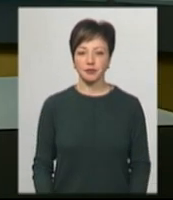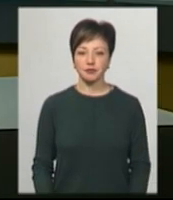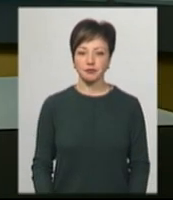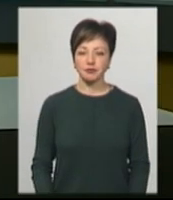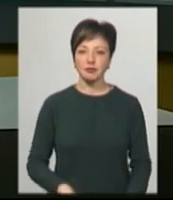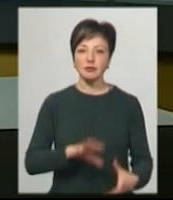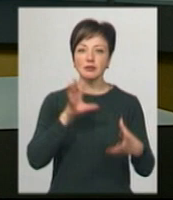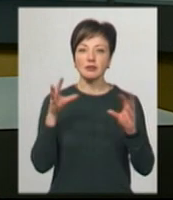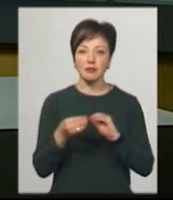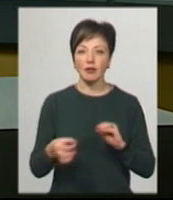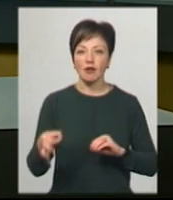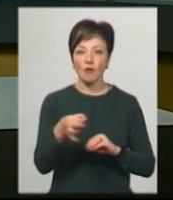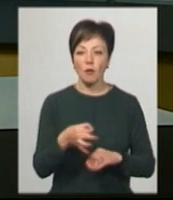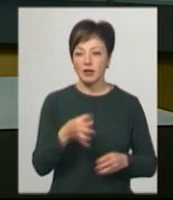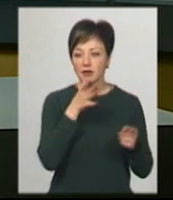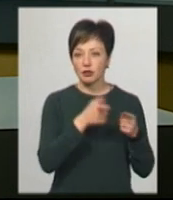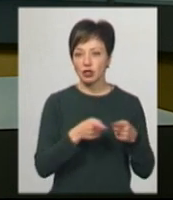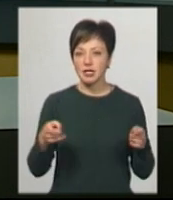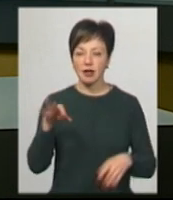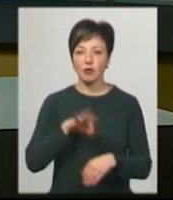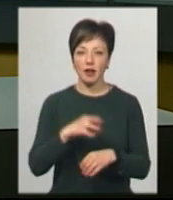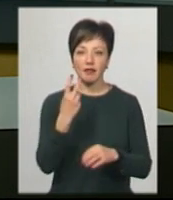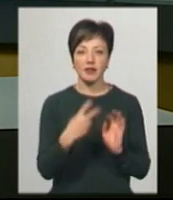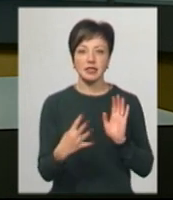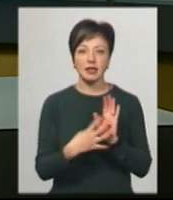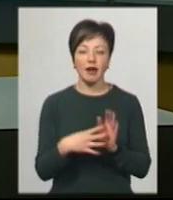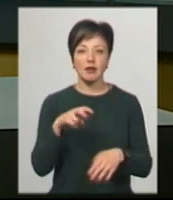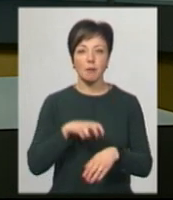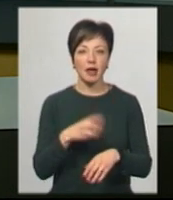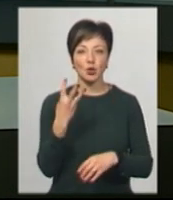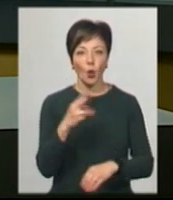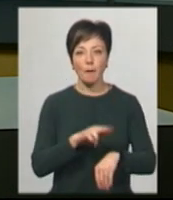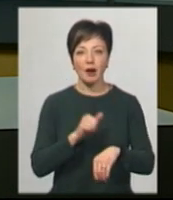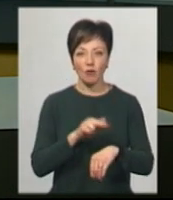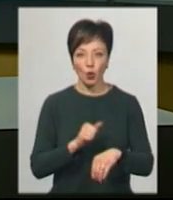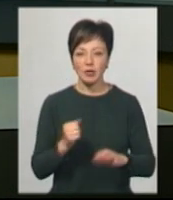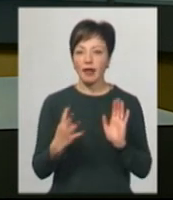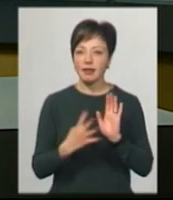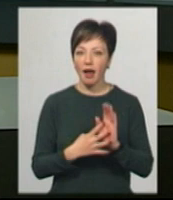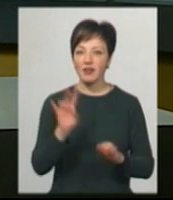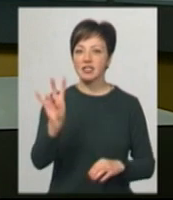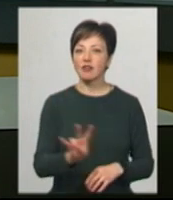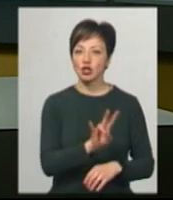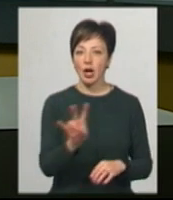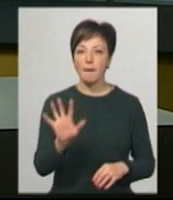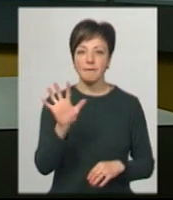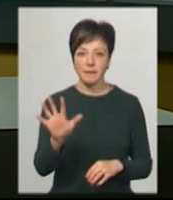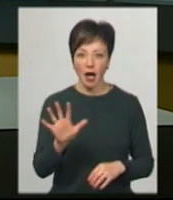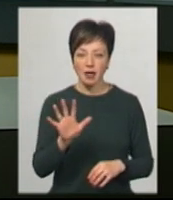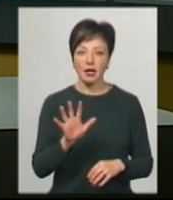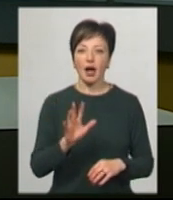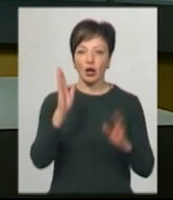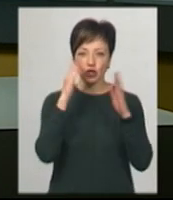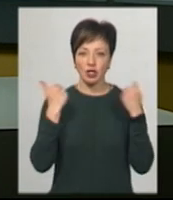Усього ж в області за весь час захворіло 29 медиків, 3 правоохоронців, 9 священиків, 5 чинців та